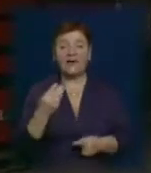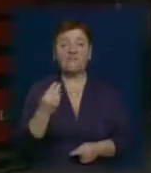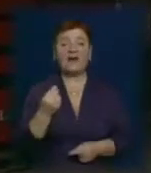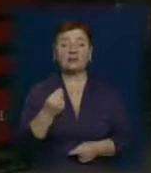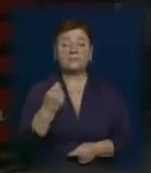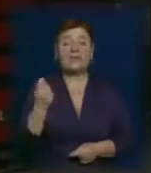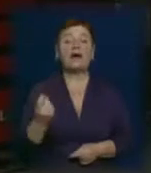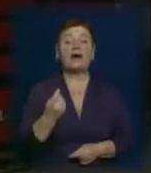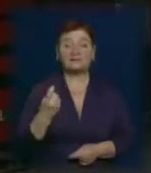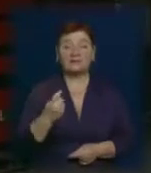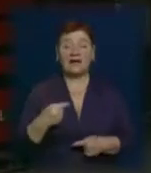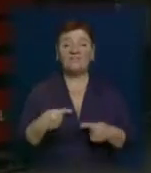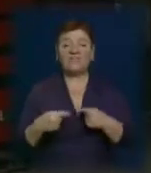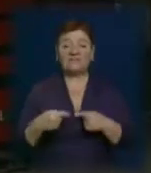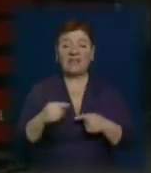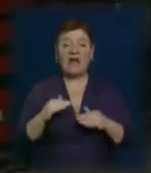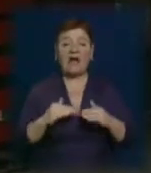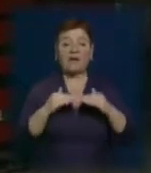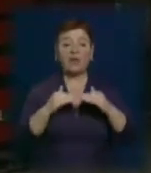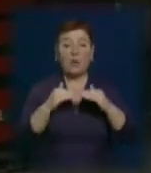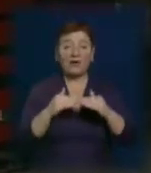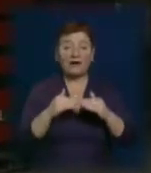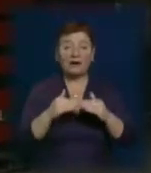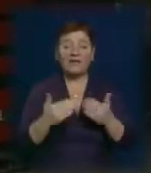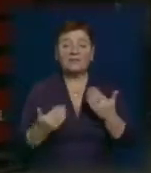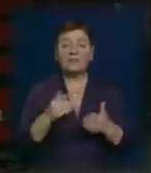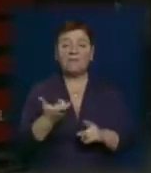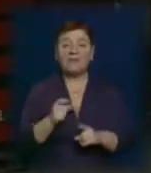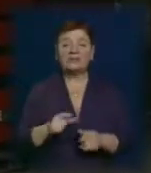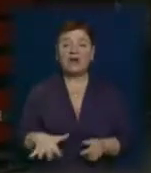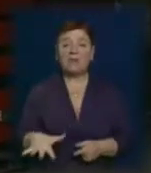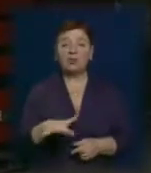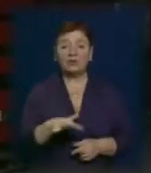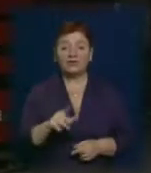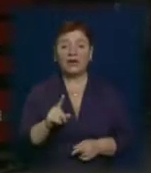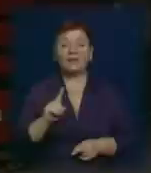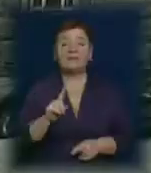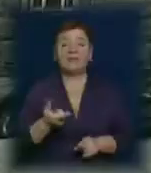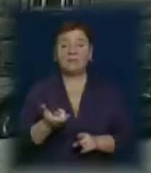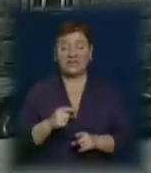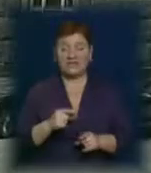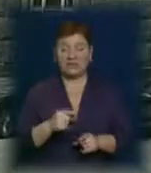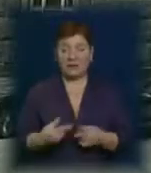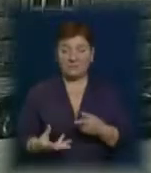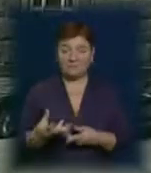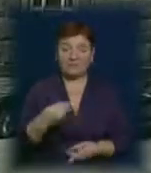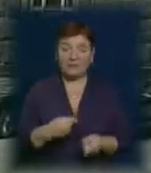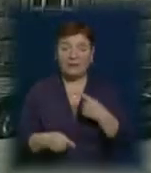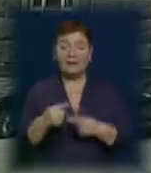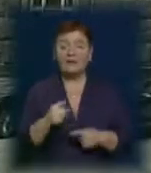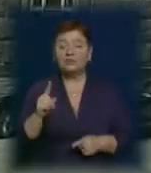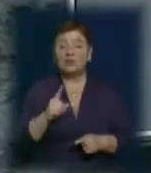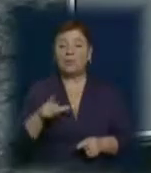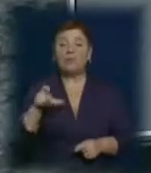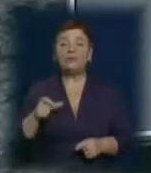газу в різних категоріях. Тому чим більша площа, тим швидше окупається котел. Аби люди швидше переходили на